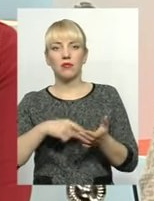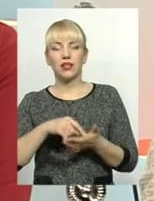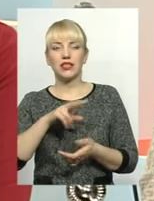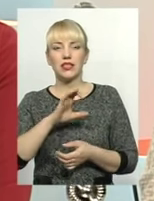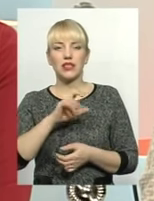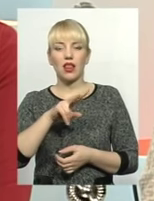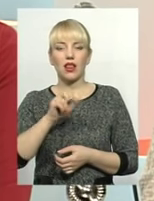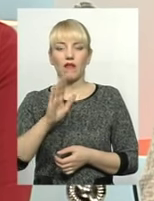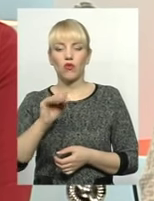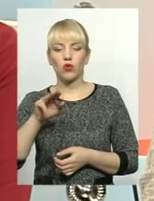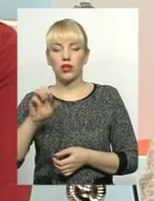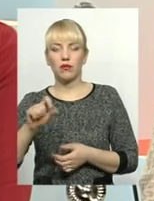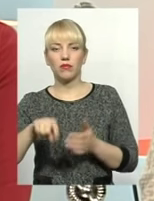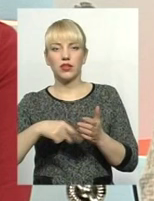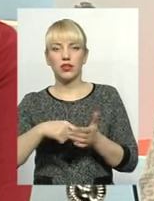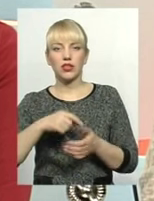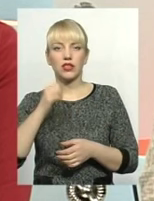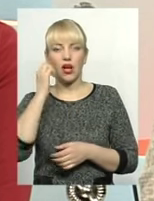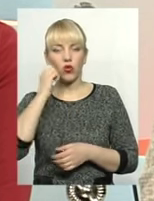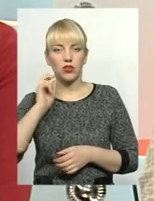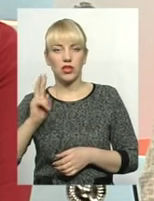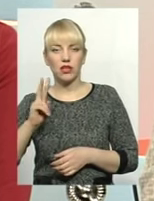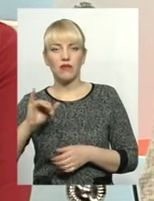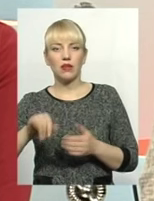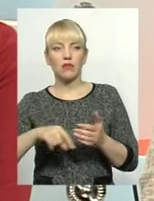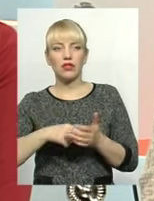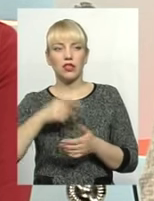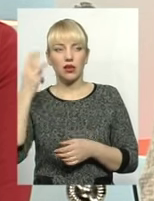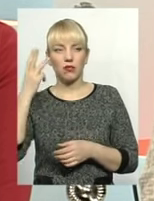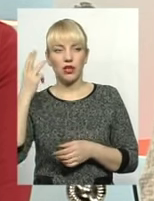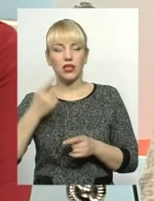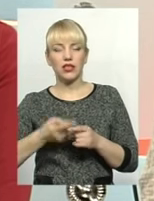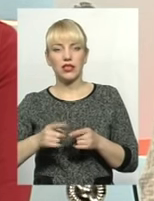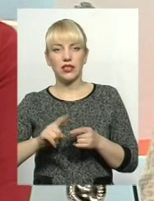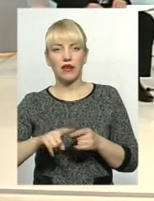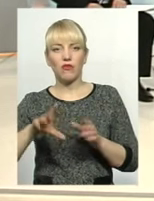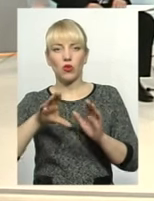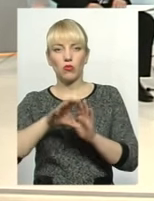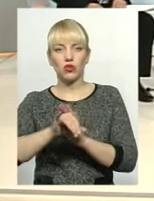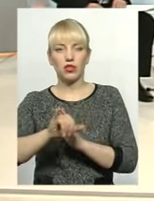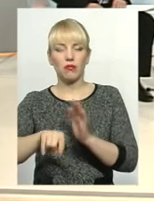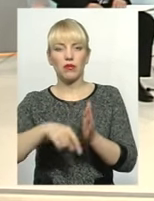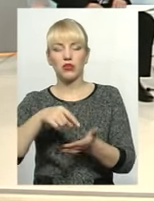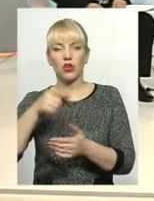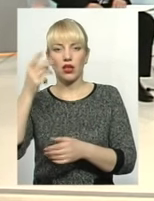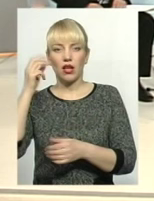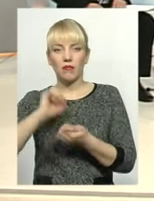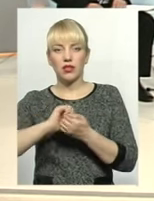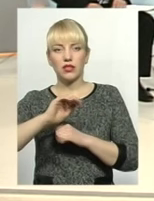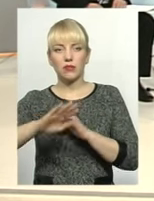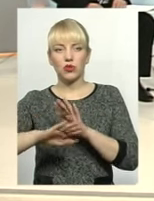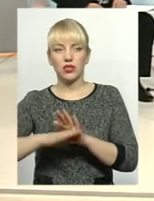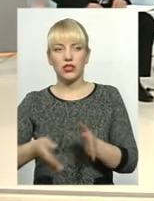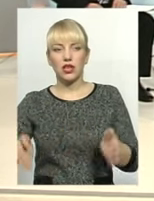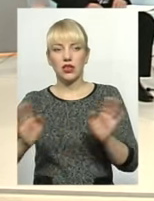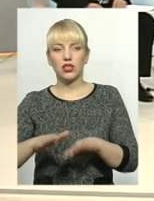Старокостянтинова, міста Хмельницького. Це я просто так називаю по пам'яті. Це і в тому числі, і по Кам'янець-Подільському залишається лише один